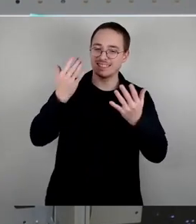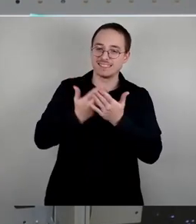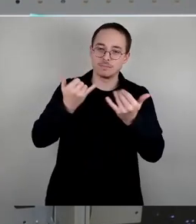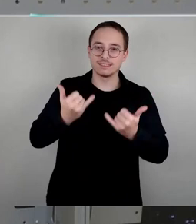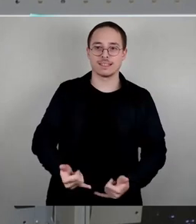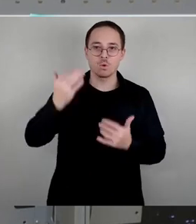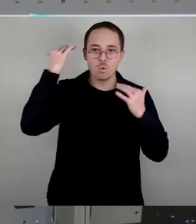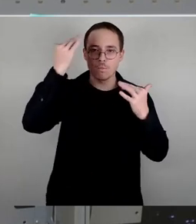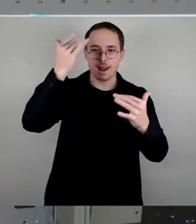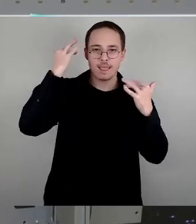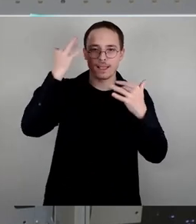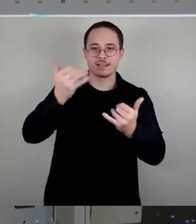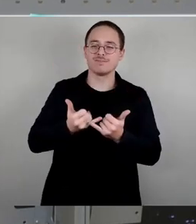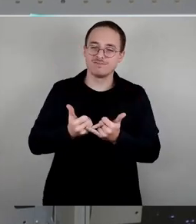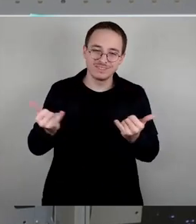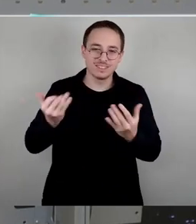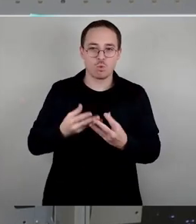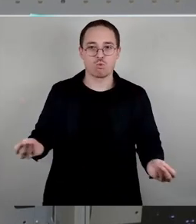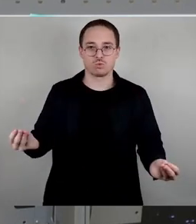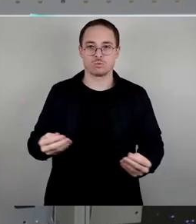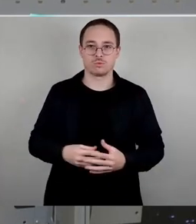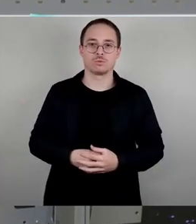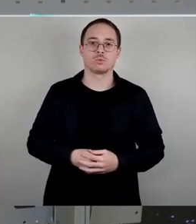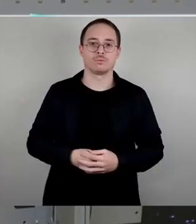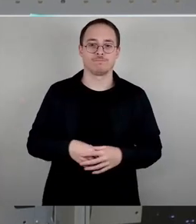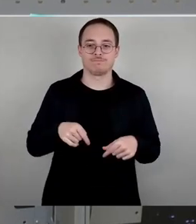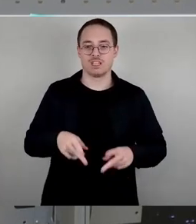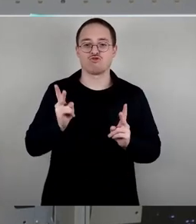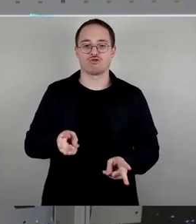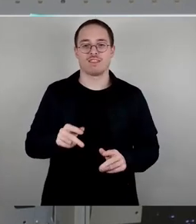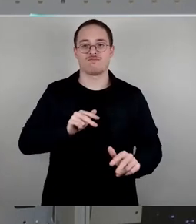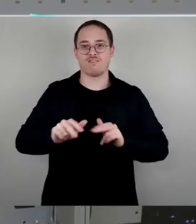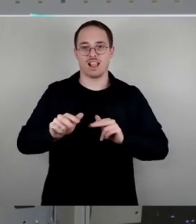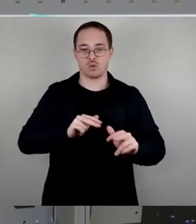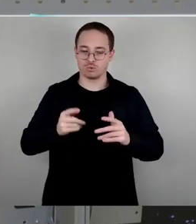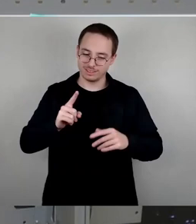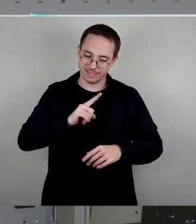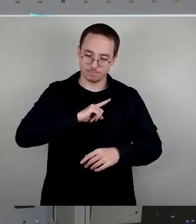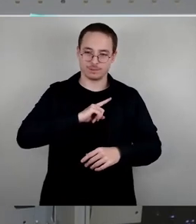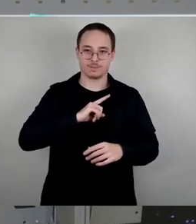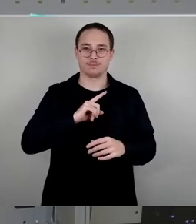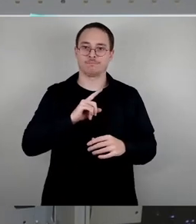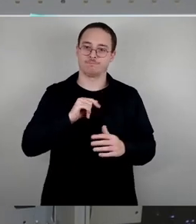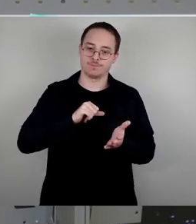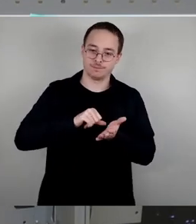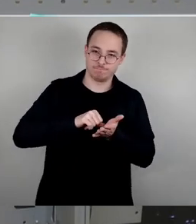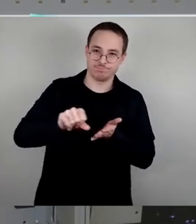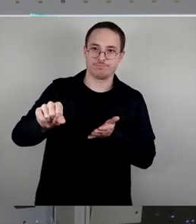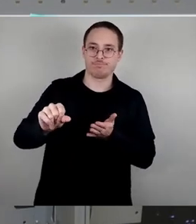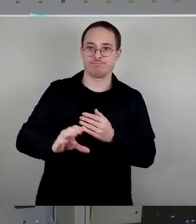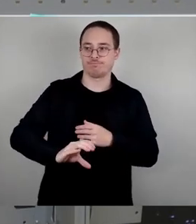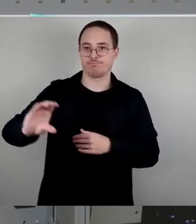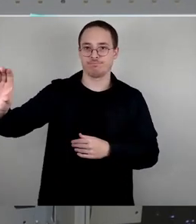dass es oder dass wir uns jetzt vornehmen, dass die Stadtverwaltung es selbst finanziert, damit es endlich losgehen kann. Und ich möchte